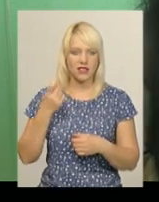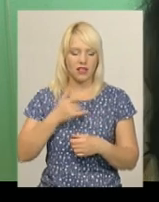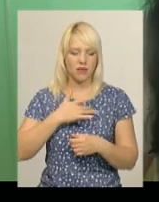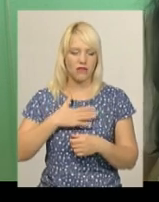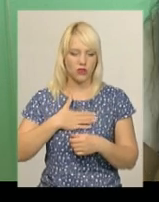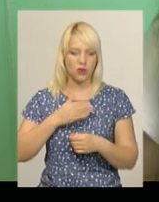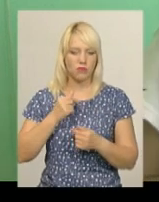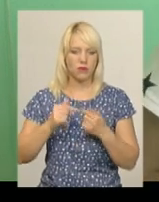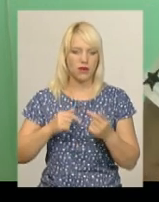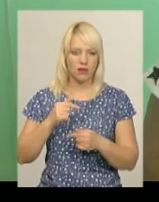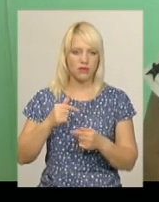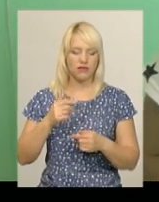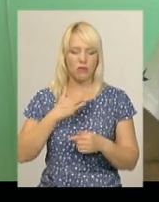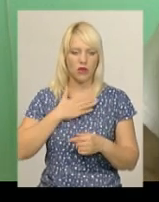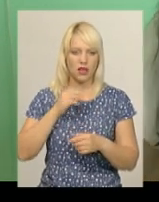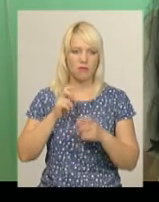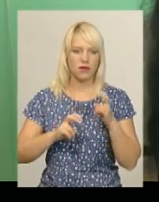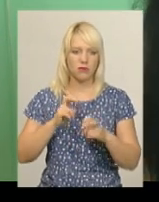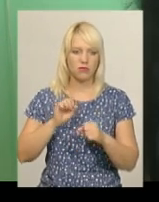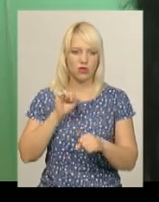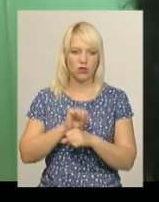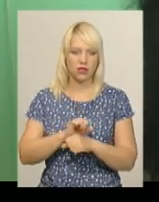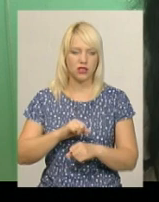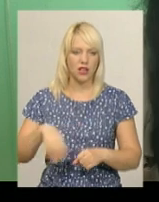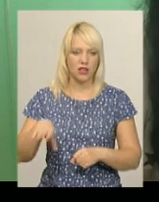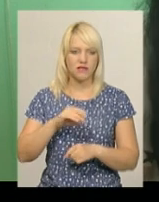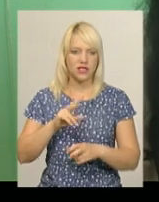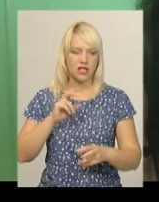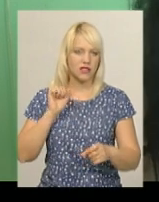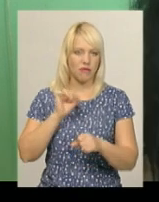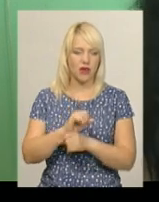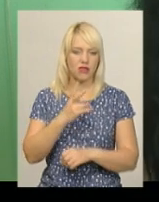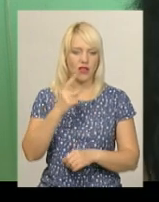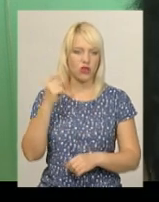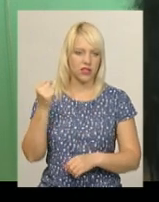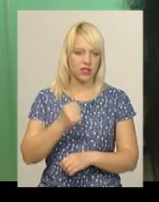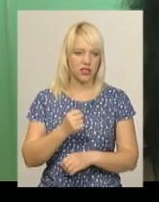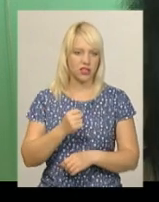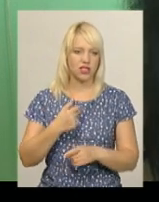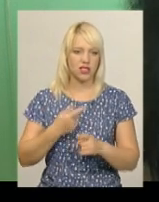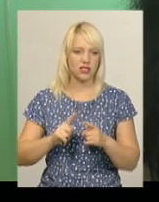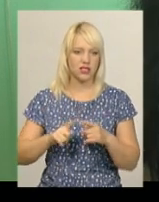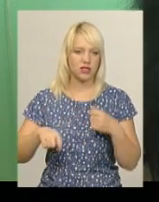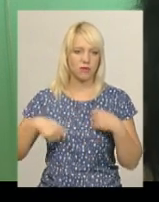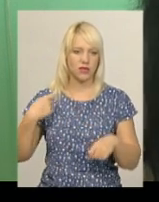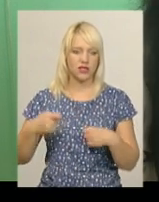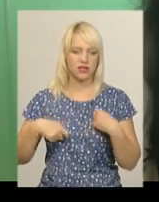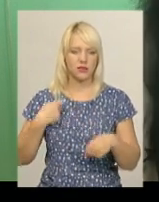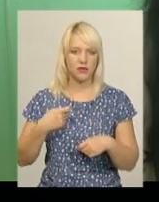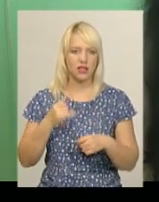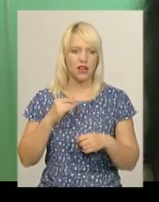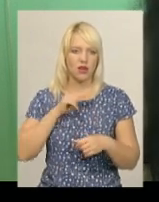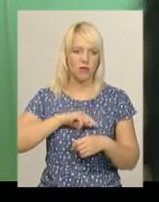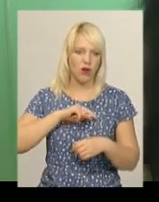стоїть, клієнти мої, я фактично все заомерла мінімум на тиждень. І це збитки, це збитки і